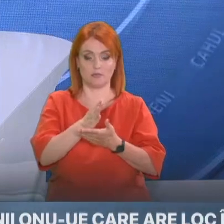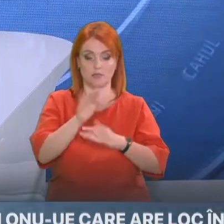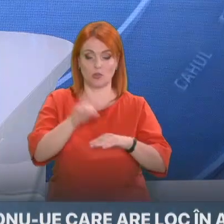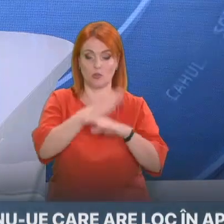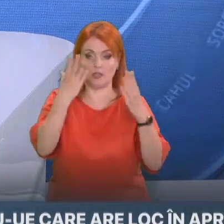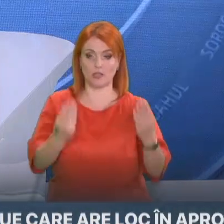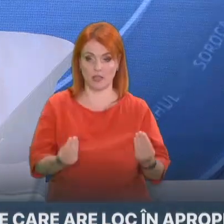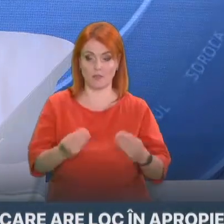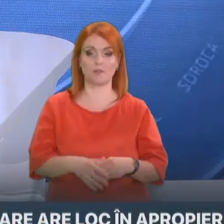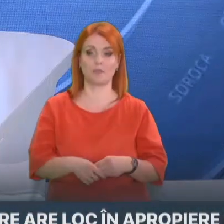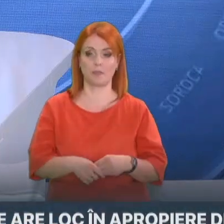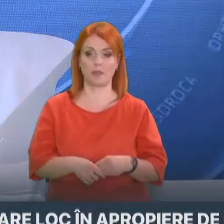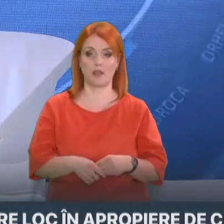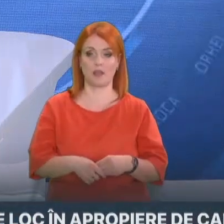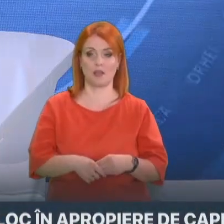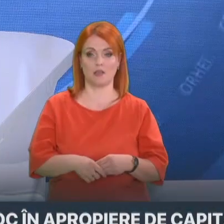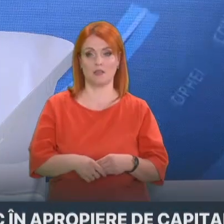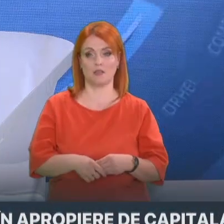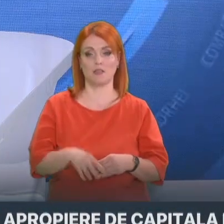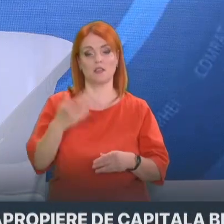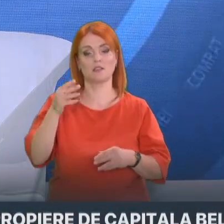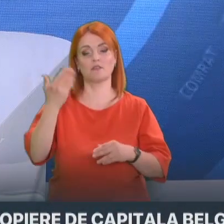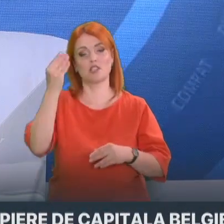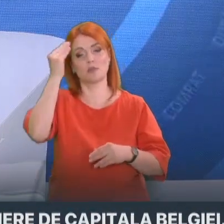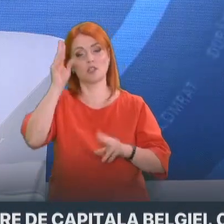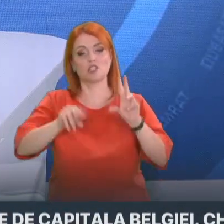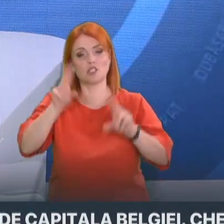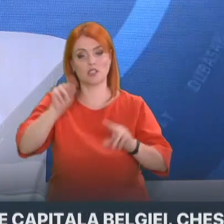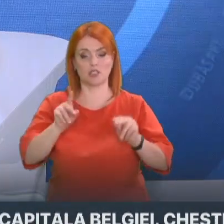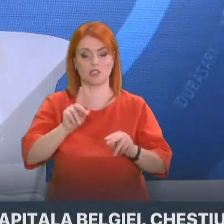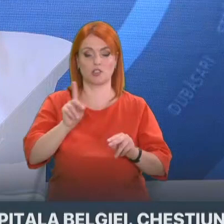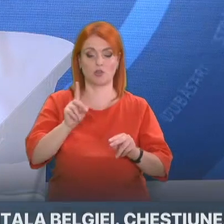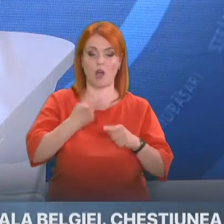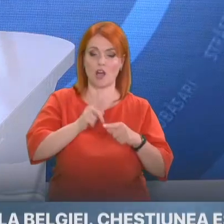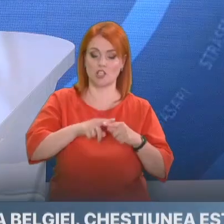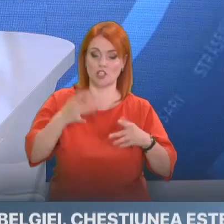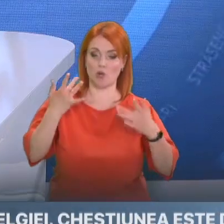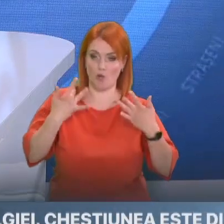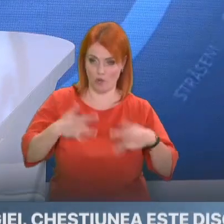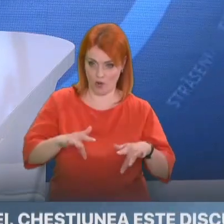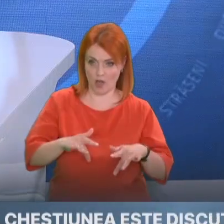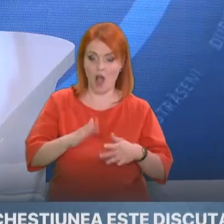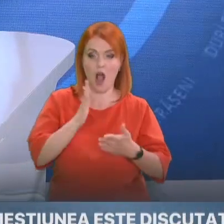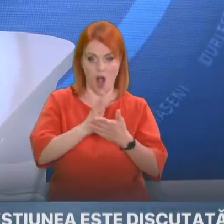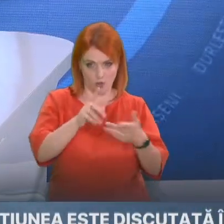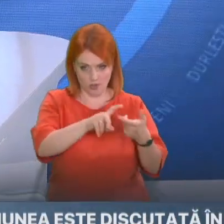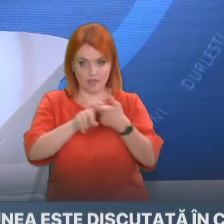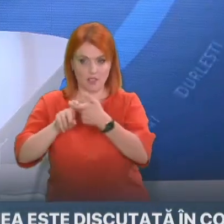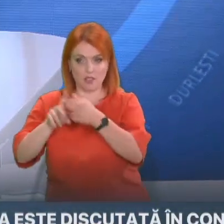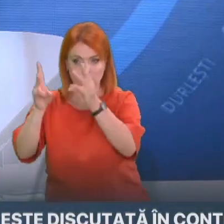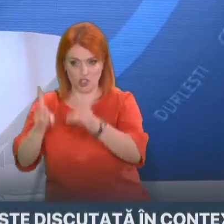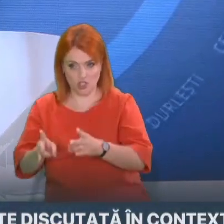Bună ziua! Domnule Țăranu, credeți că aceste demisii au vreo legătură cu tragedia de la aeroport?